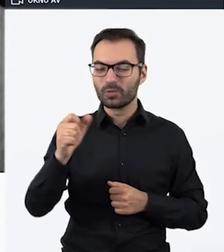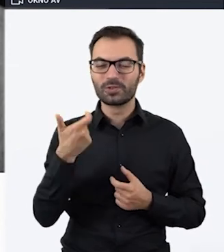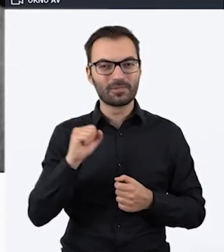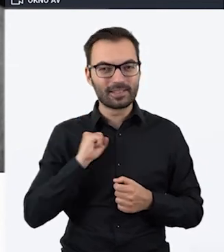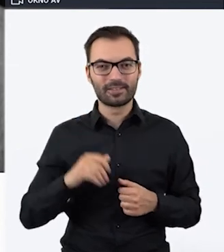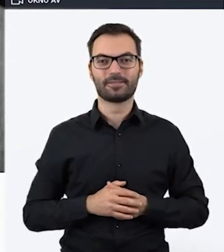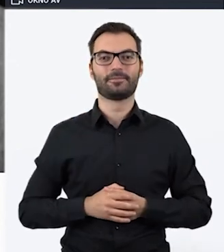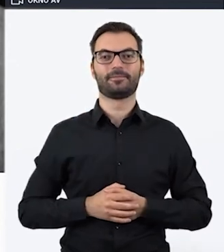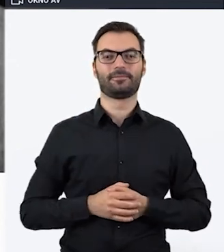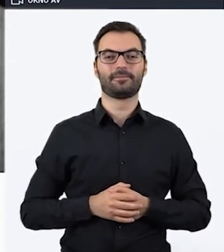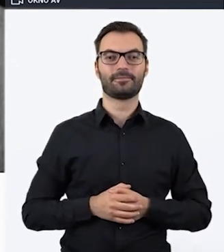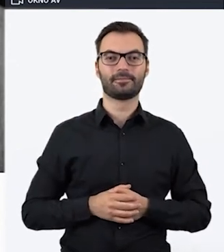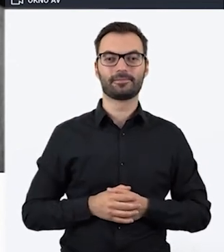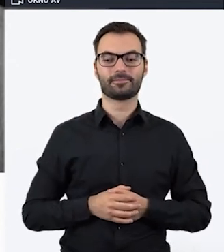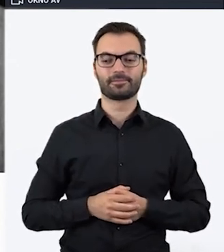utkwiło?